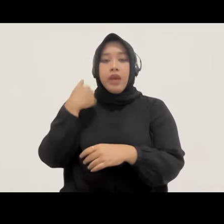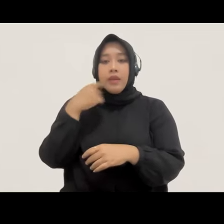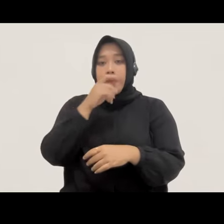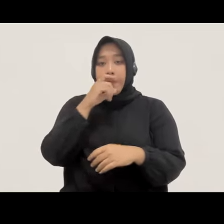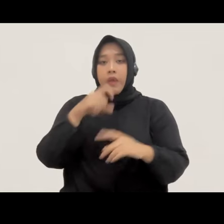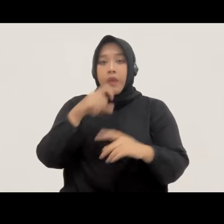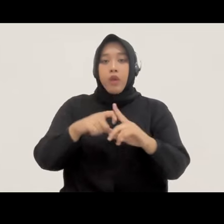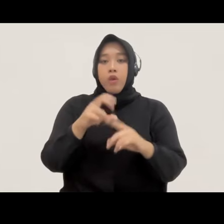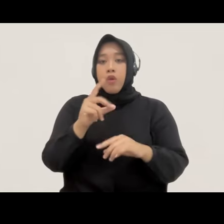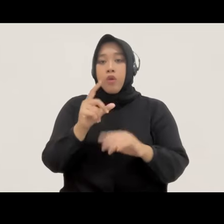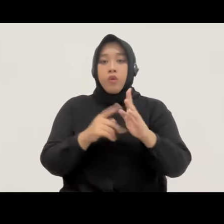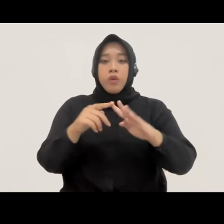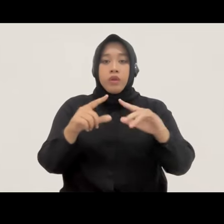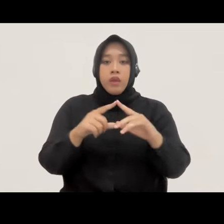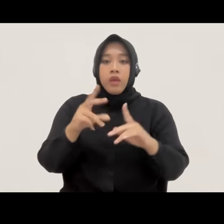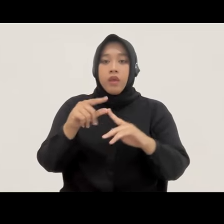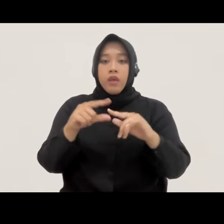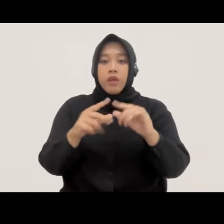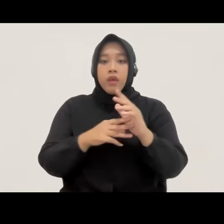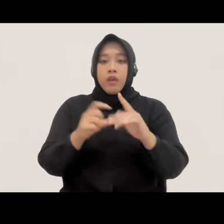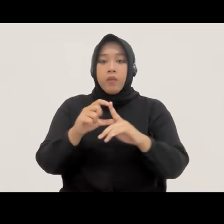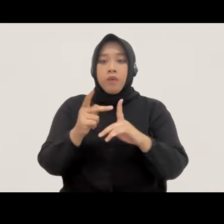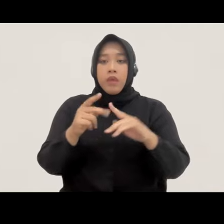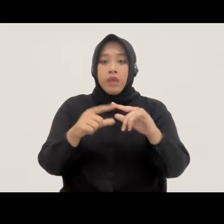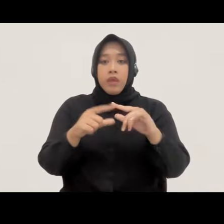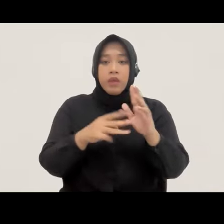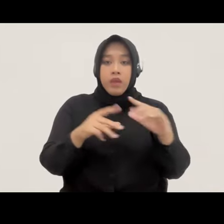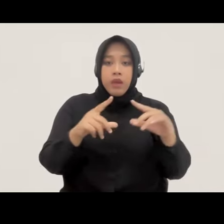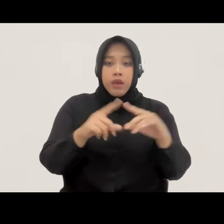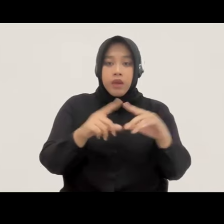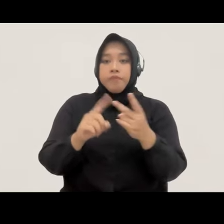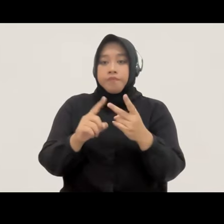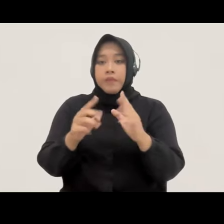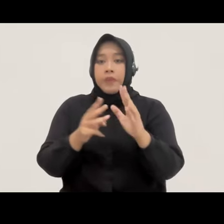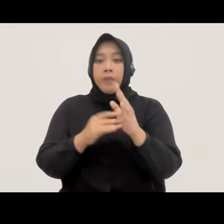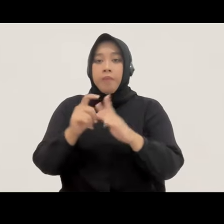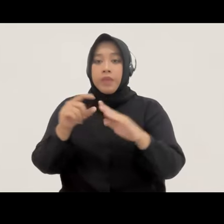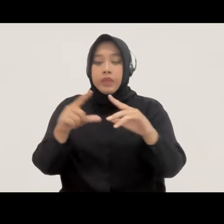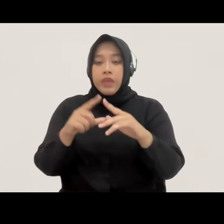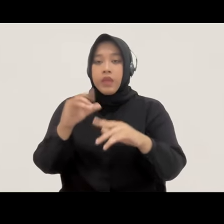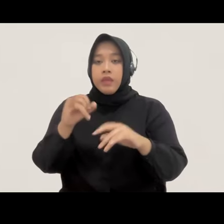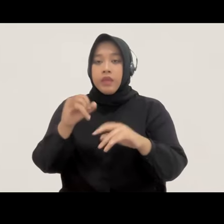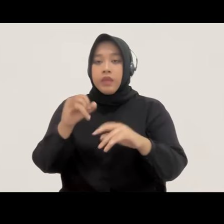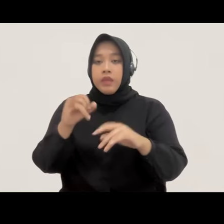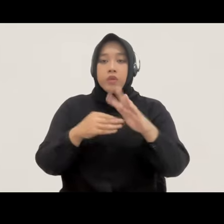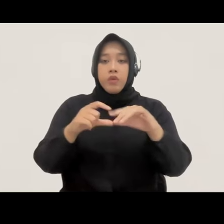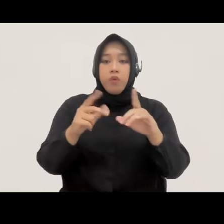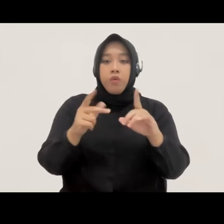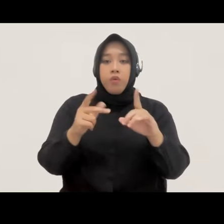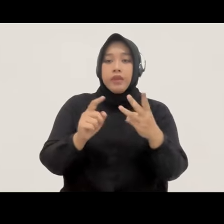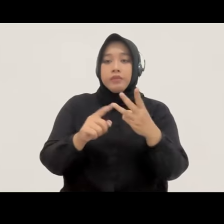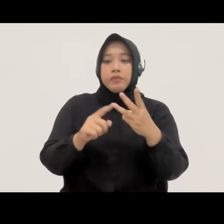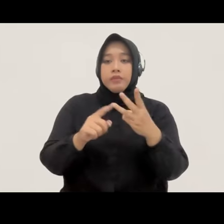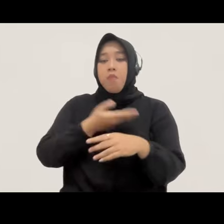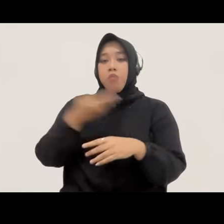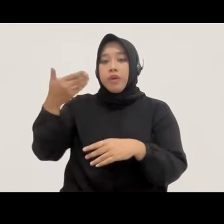Ramadana, ada Bung Yilda Istiqomah, dan juga nanti akan ada Mbak Maidina Rahmawati yang bergabung. Perkenalkan sebelumnya saya